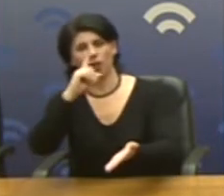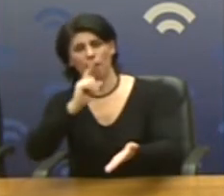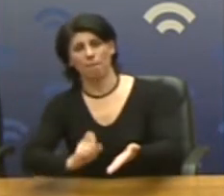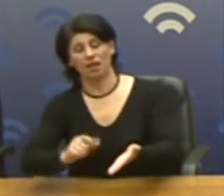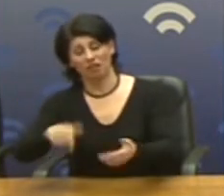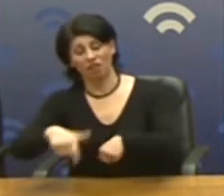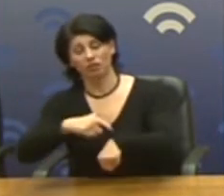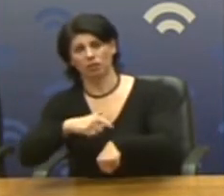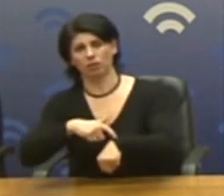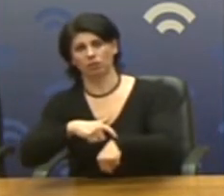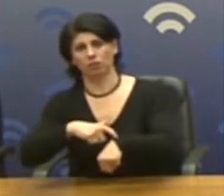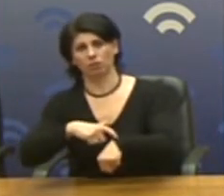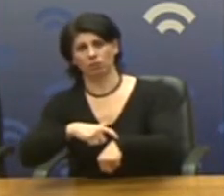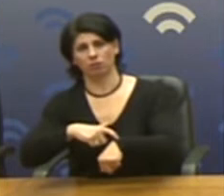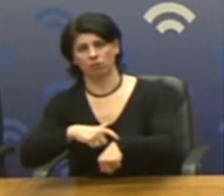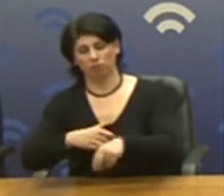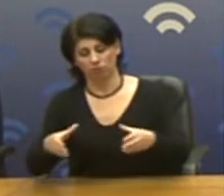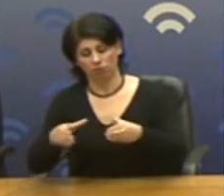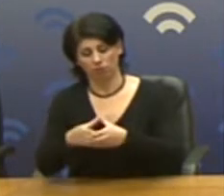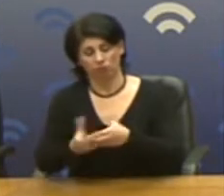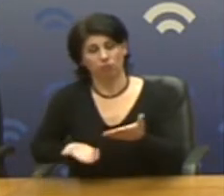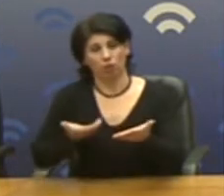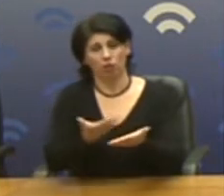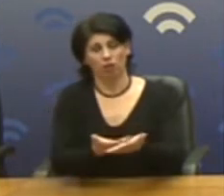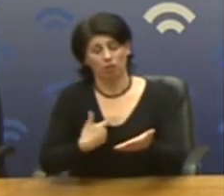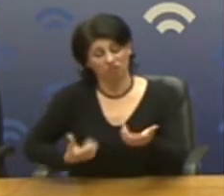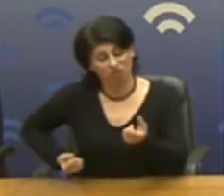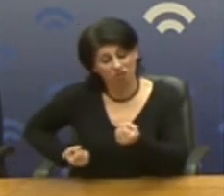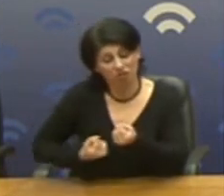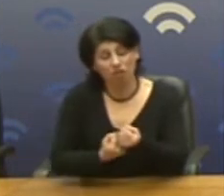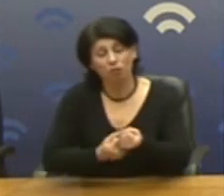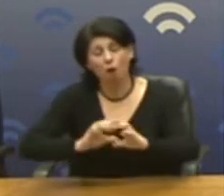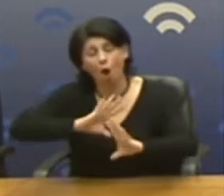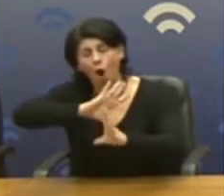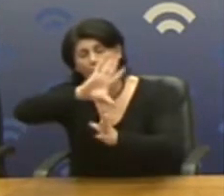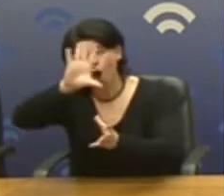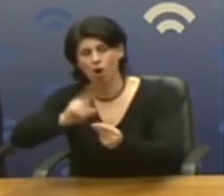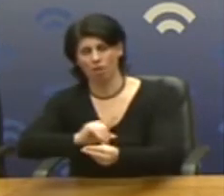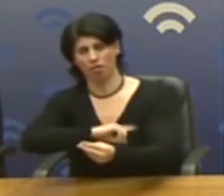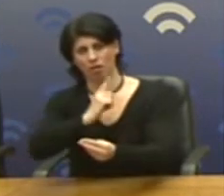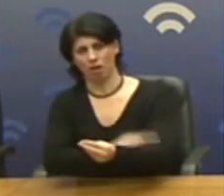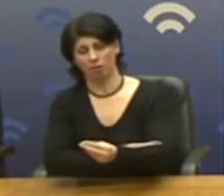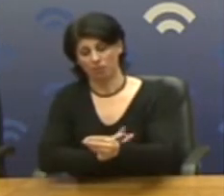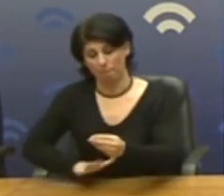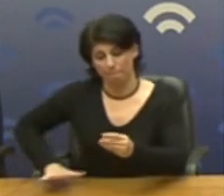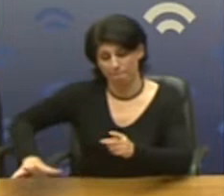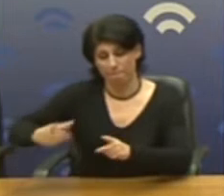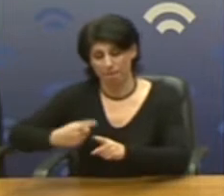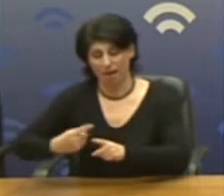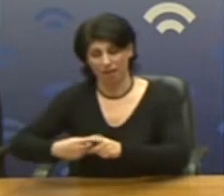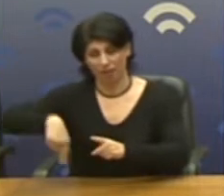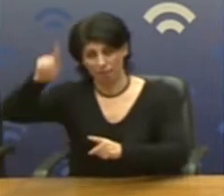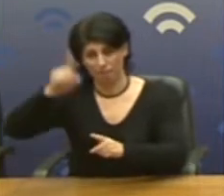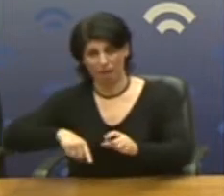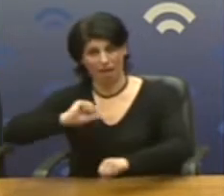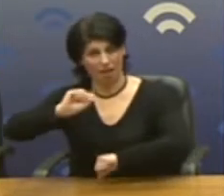αυτή τη στιγμή δέσμη προτάσεων Στηρίζουμε με όλες μας τις δυνάμεις την πανελλαδική μέρα δράσης